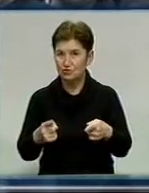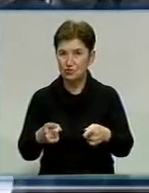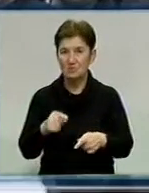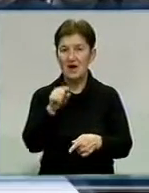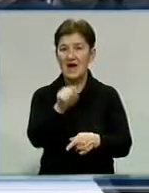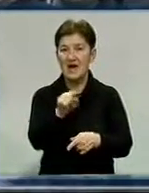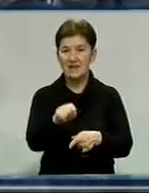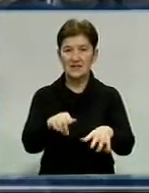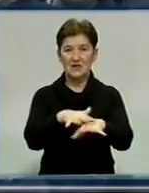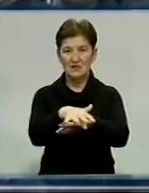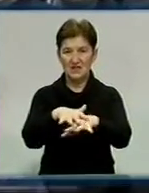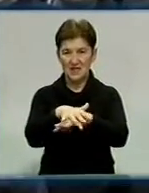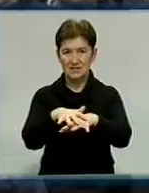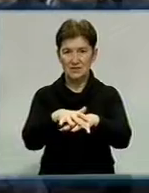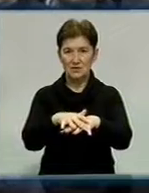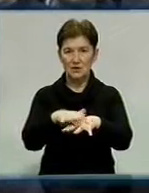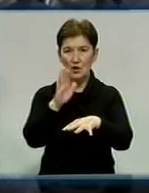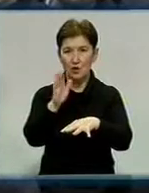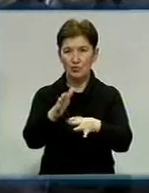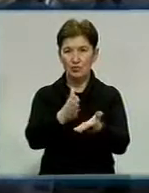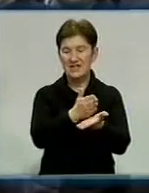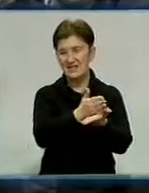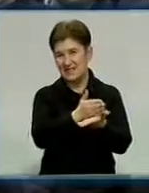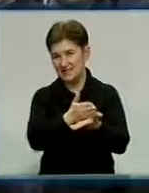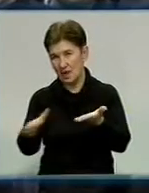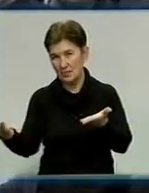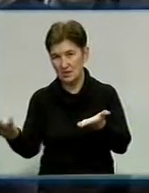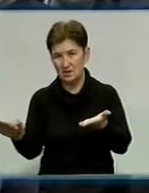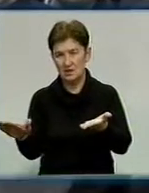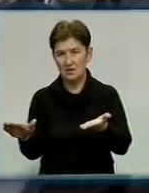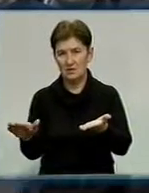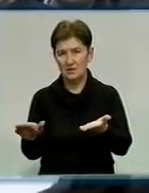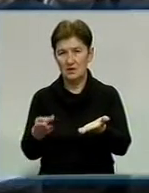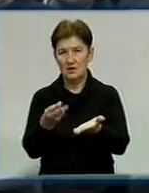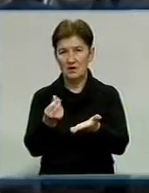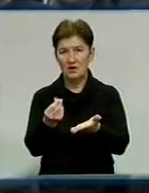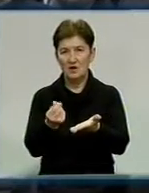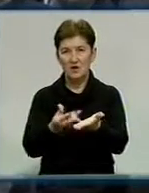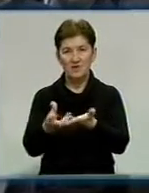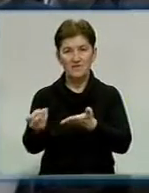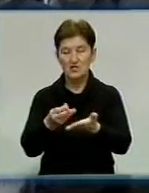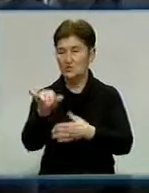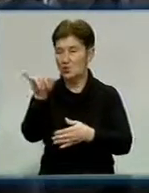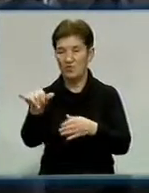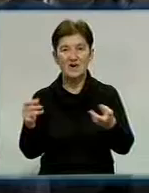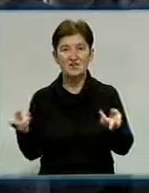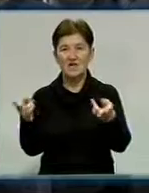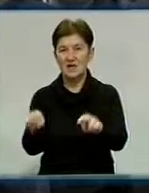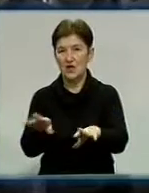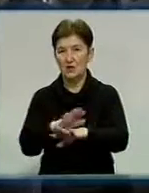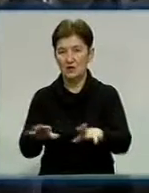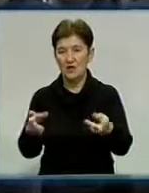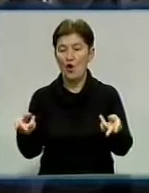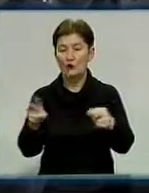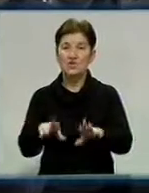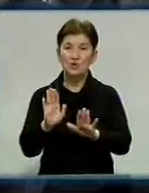населення у вас заберуть зараз в общу лікувальну сеть. Фінансування у вас не залишається. Залишається тільки частина